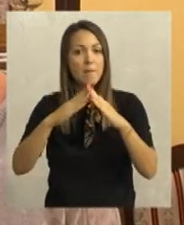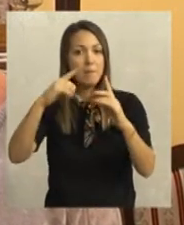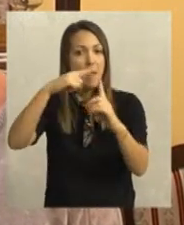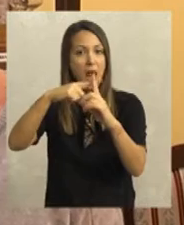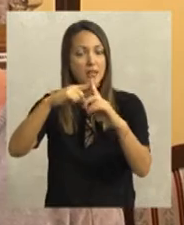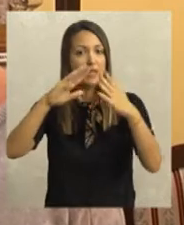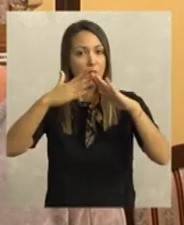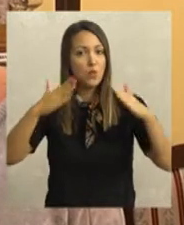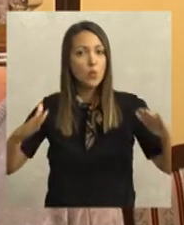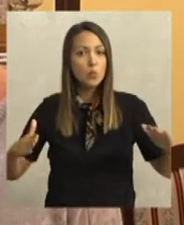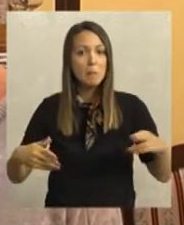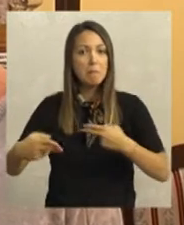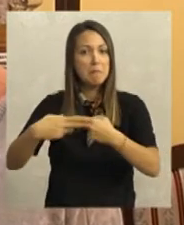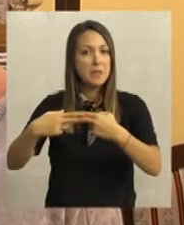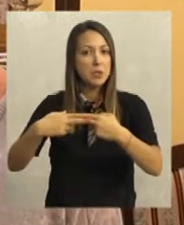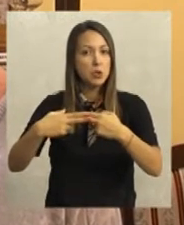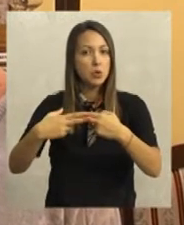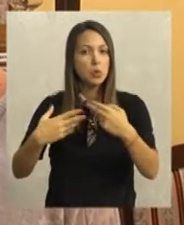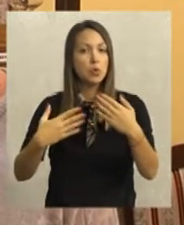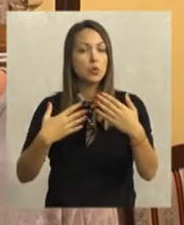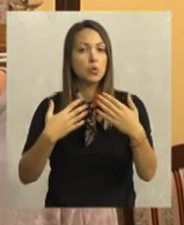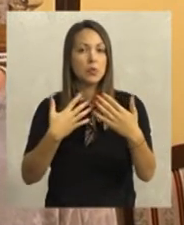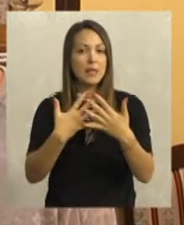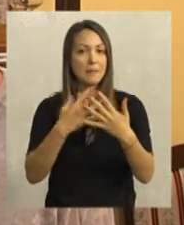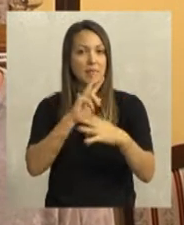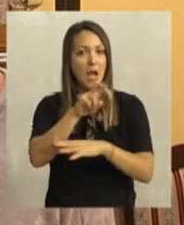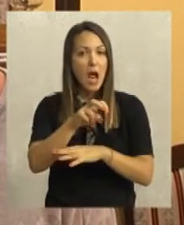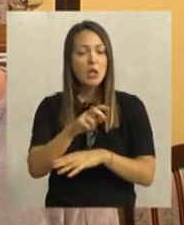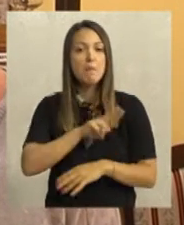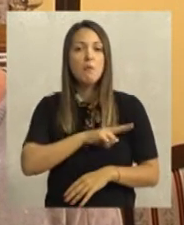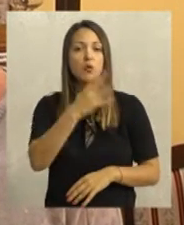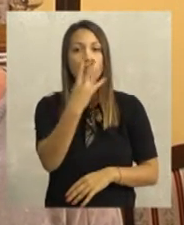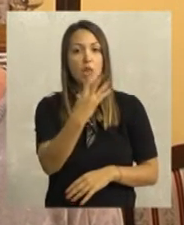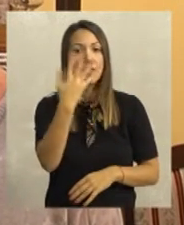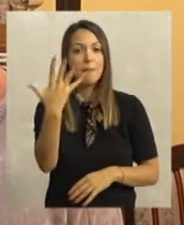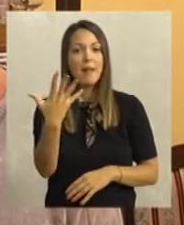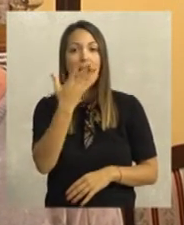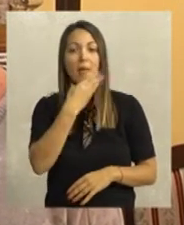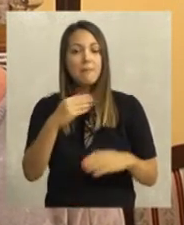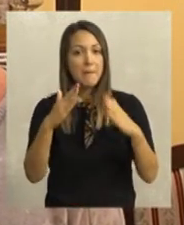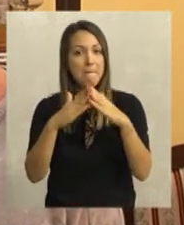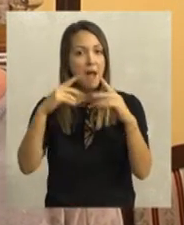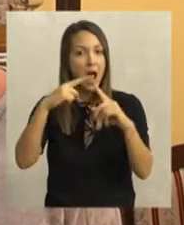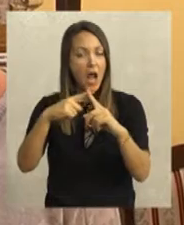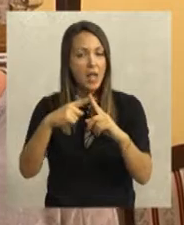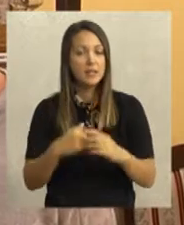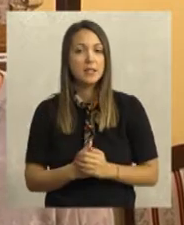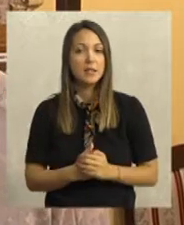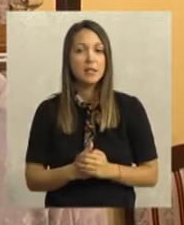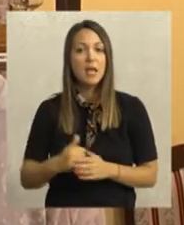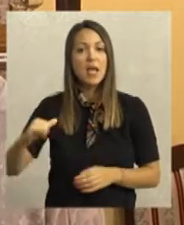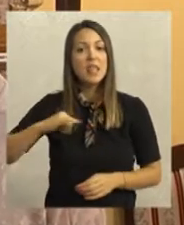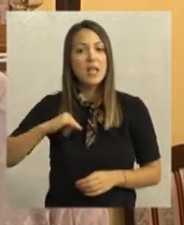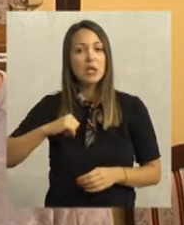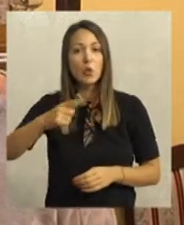Fruškogorski, ovde na par kilometara od Karlovaca imamo 4-5 zaista fenomenalnih manastira za obići,